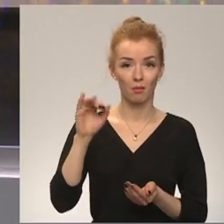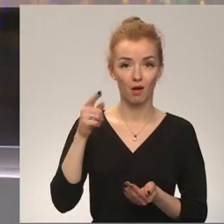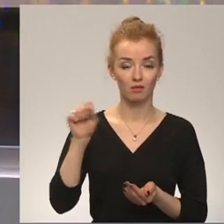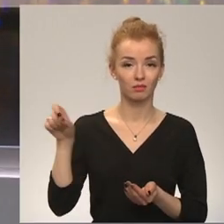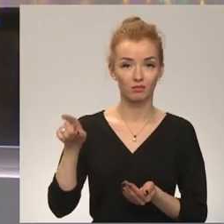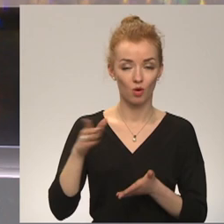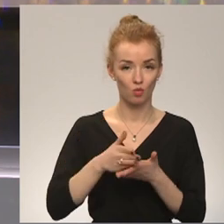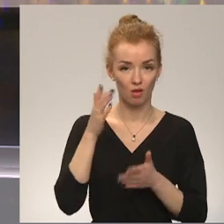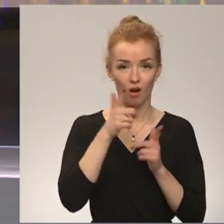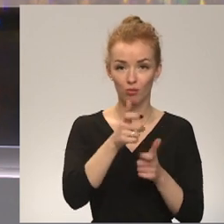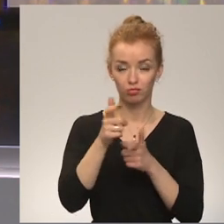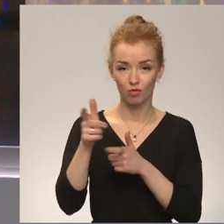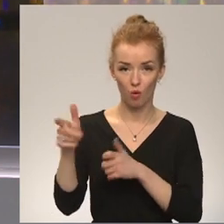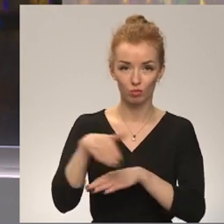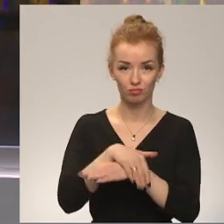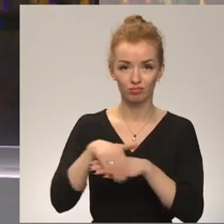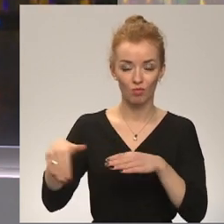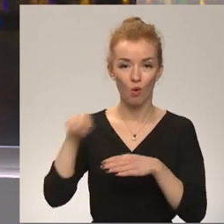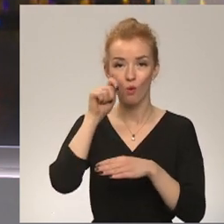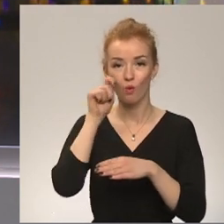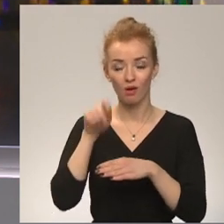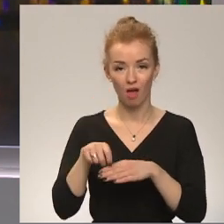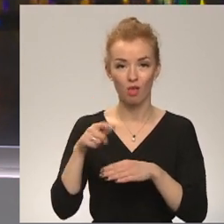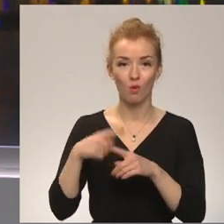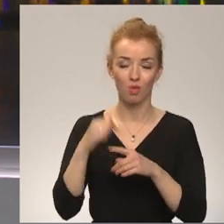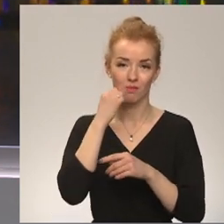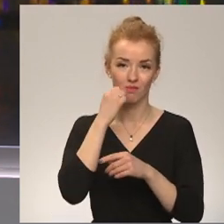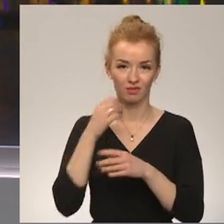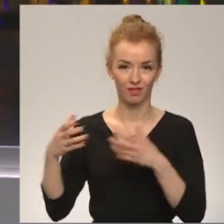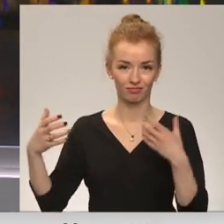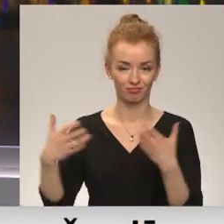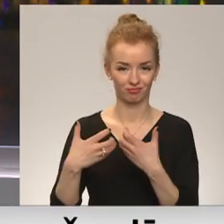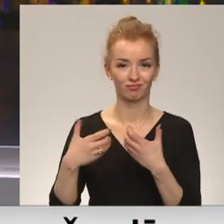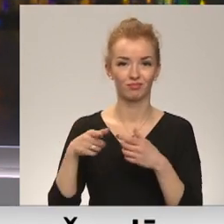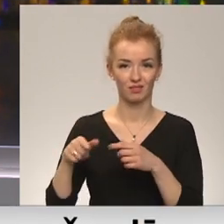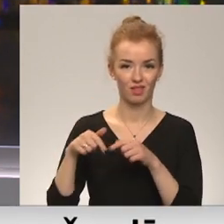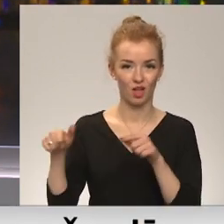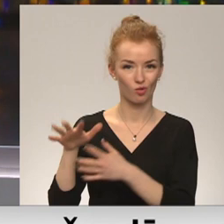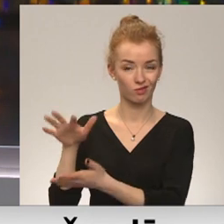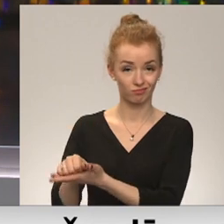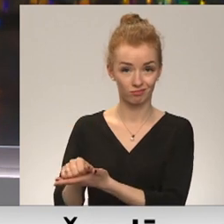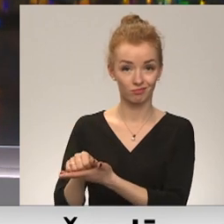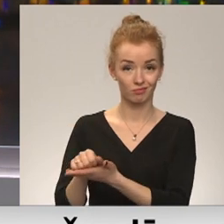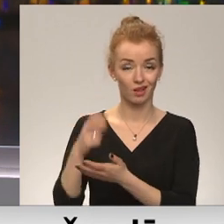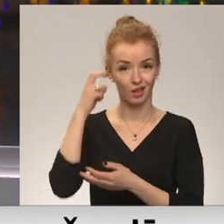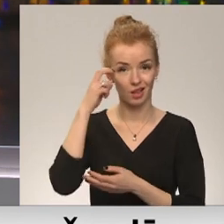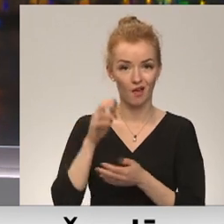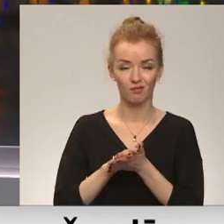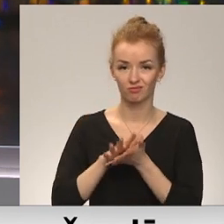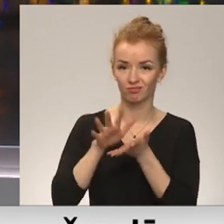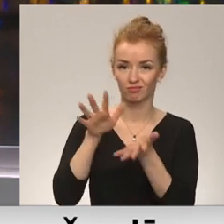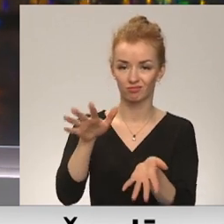kontakta līnijas, nodala Ukraines spēkus un Maskavas atbalstīto kaujnieku kontrolētās teritorijas. Kiev apsūdzējusi